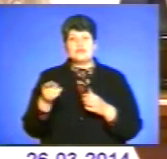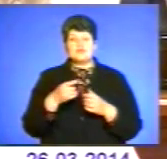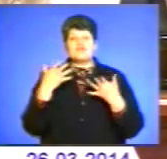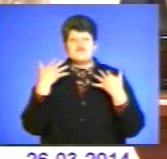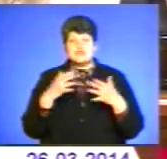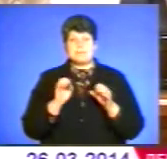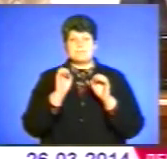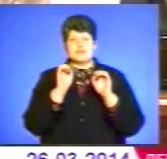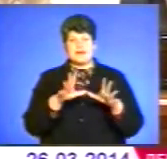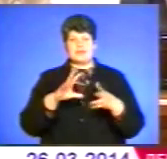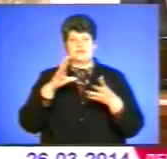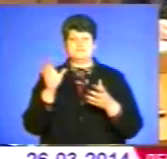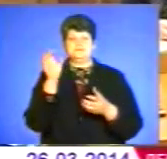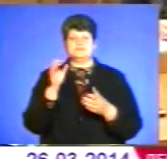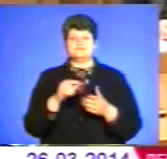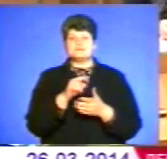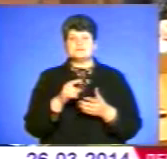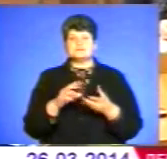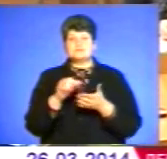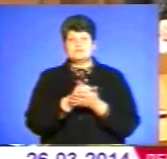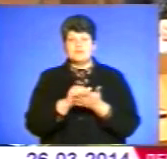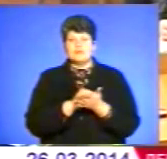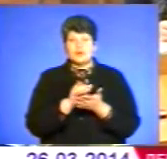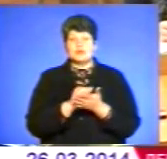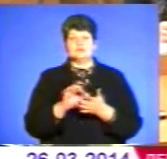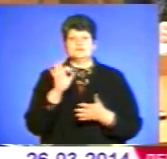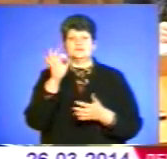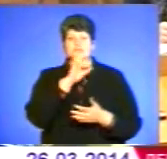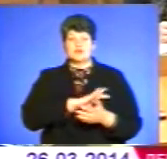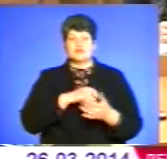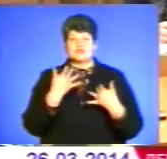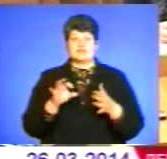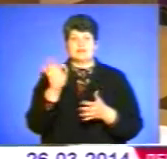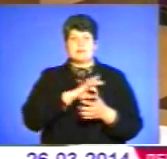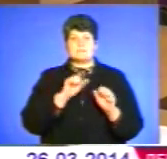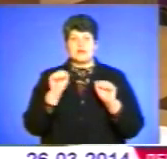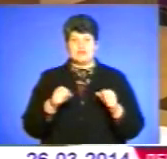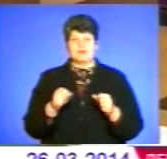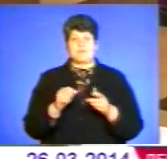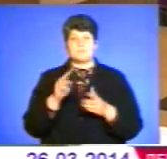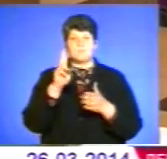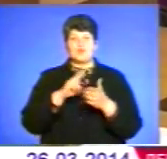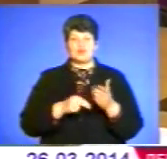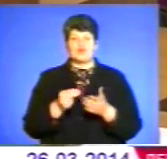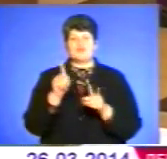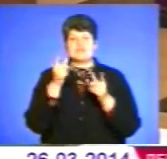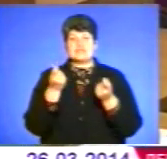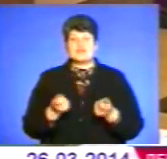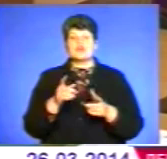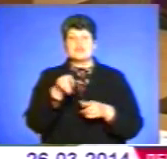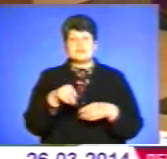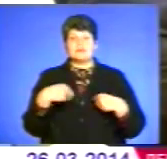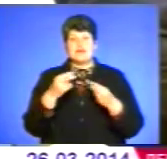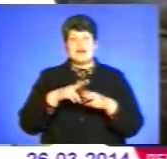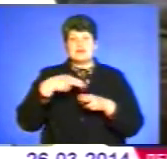подали декларації про майновий стан, майже дві тисячі скористалися правом на податкову знижку. Їм повернуть з бюджету понад 2 мільйони